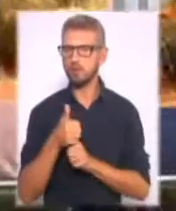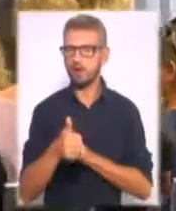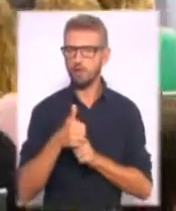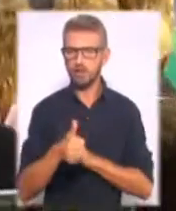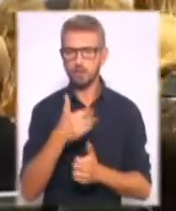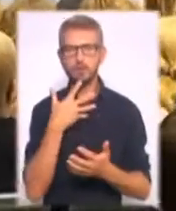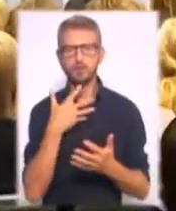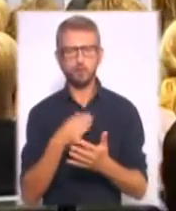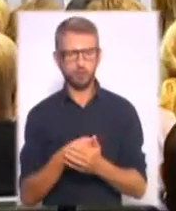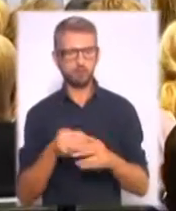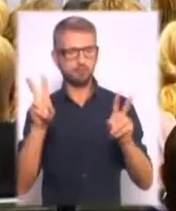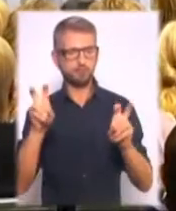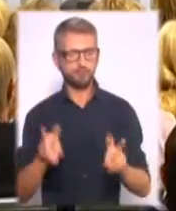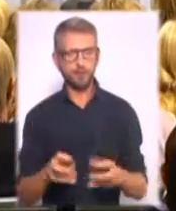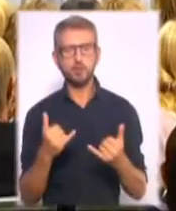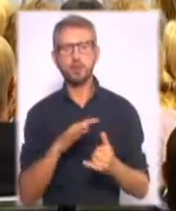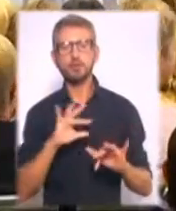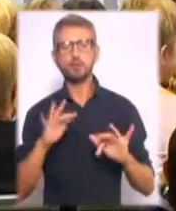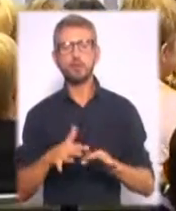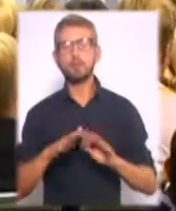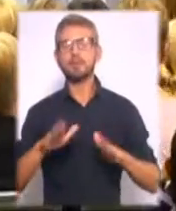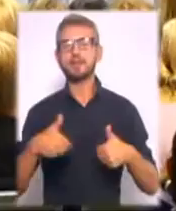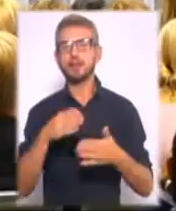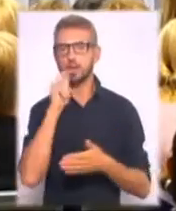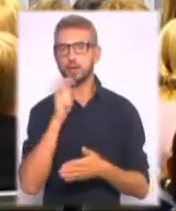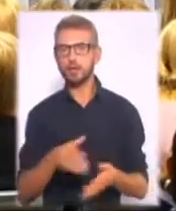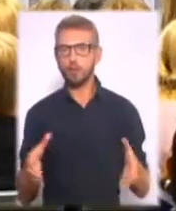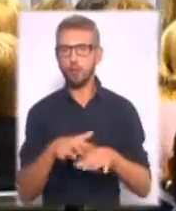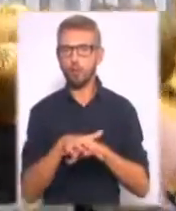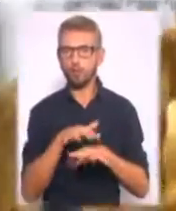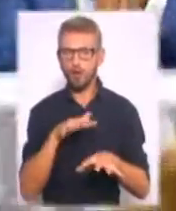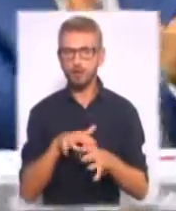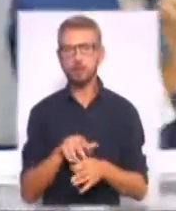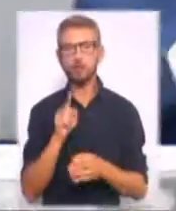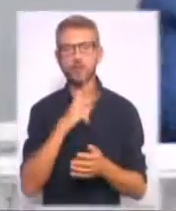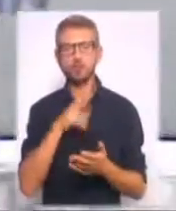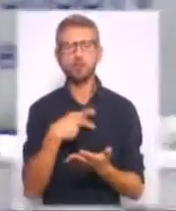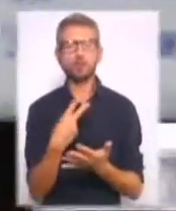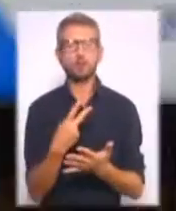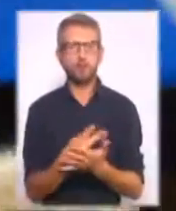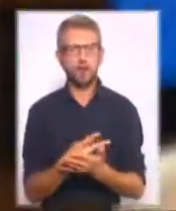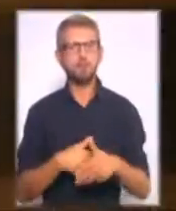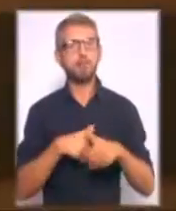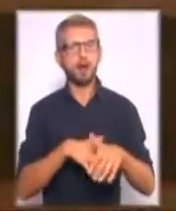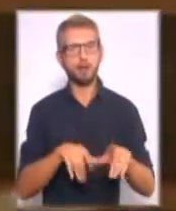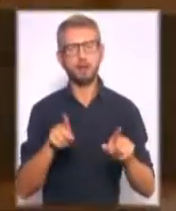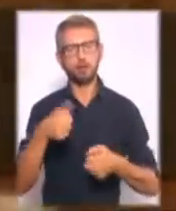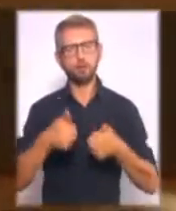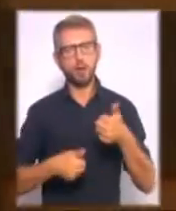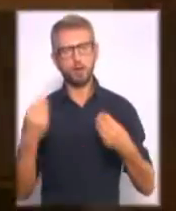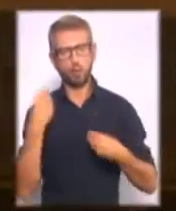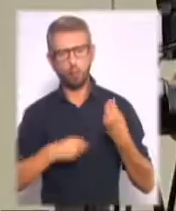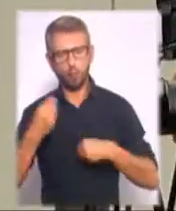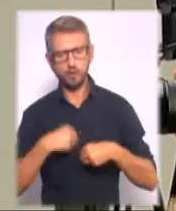дисциплінах. Сьогодні відбулася презентація української команди. Атлети продемонстрували парадний, а також змагальний одяг. Також